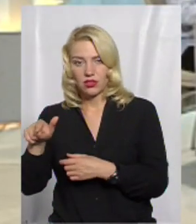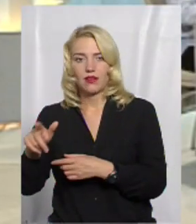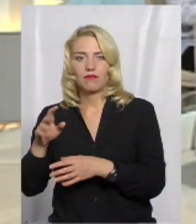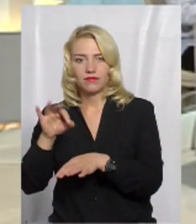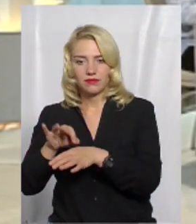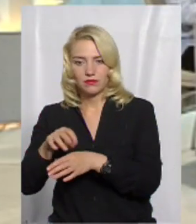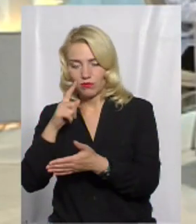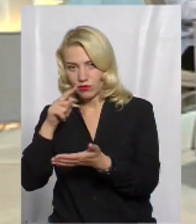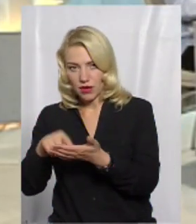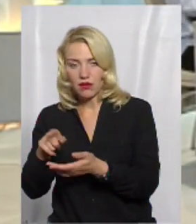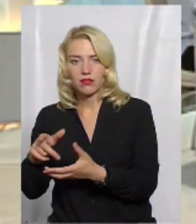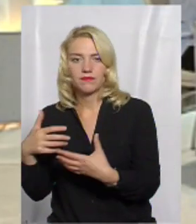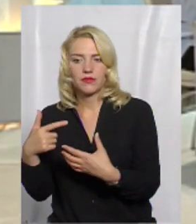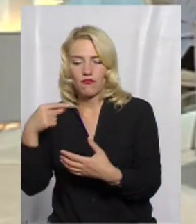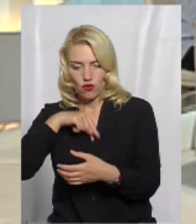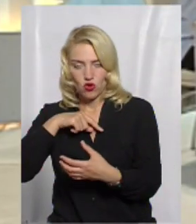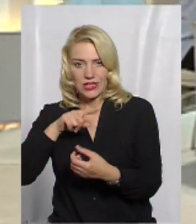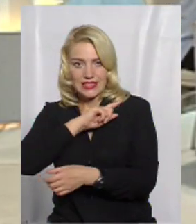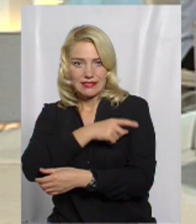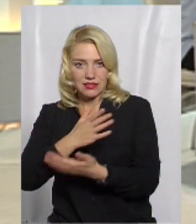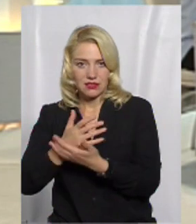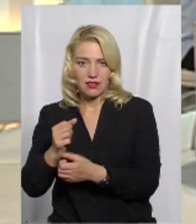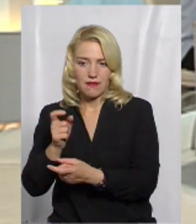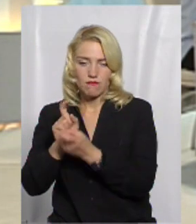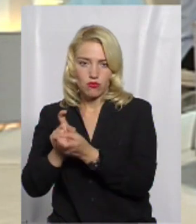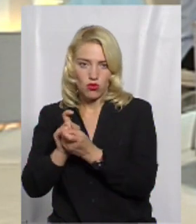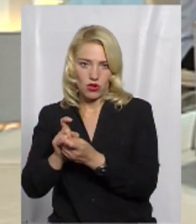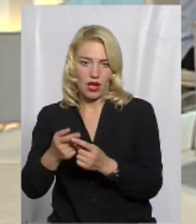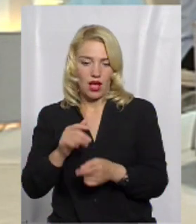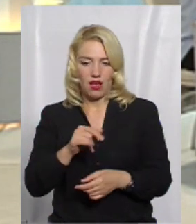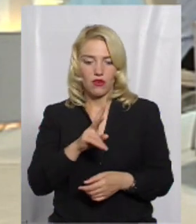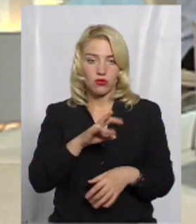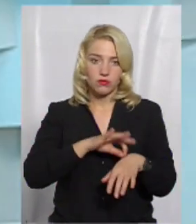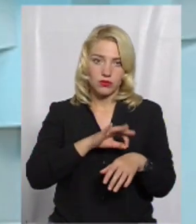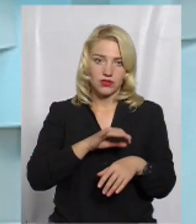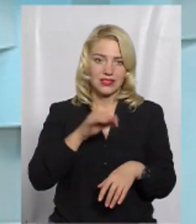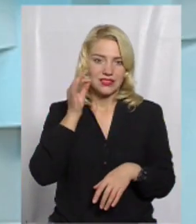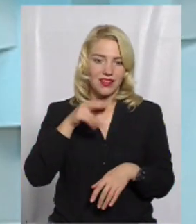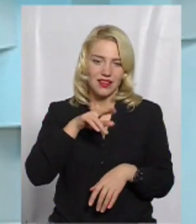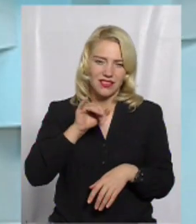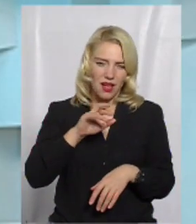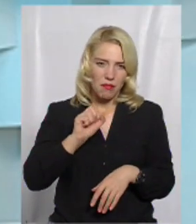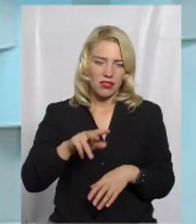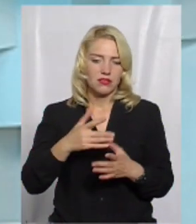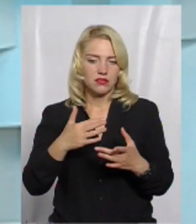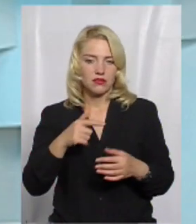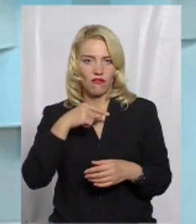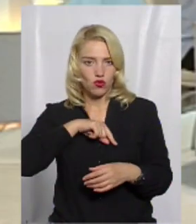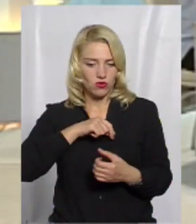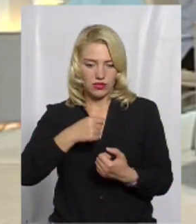треба обов'язково. Протипоказів до щеплень дуже мало, дуже. І вони… Вагітність не є протипоказом?